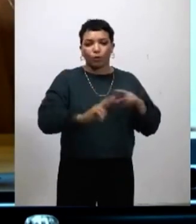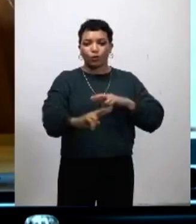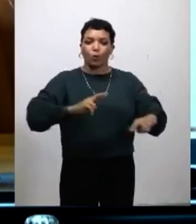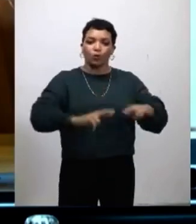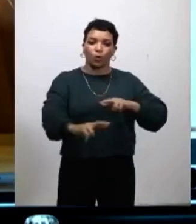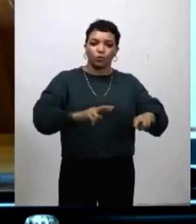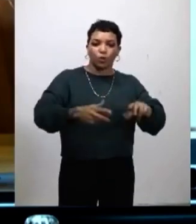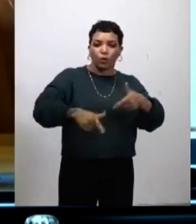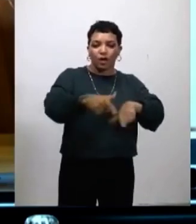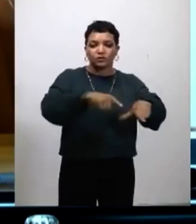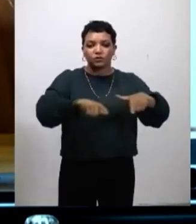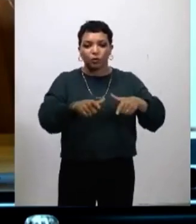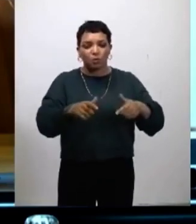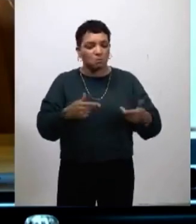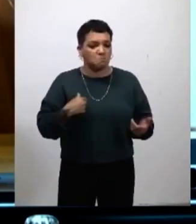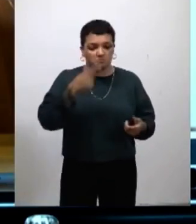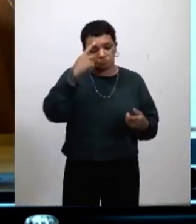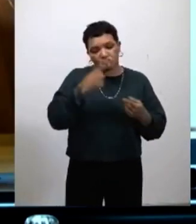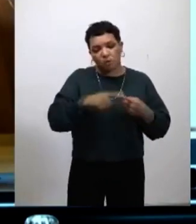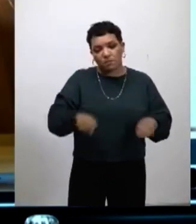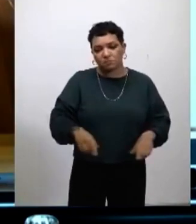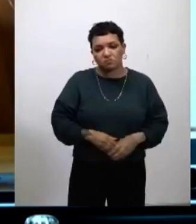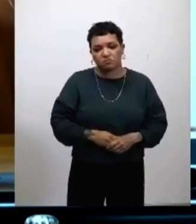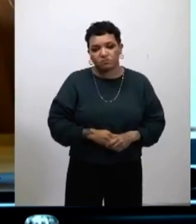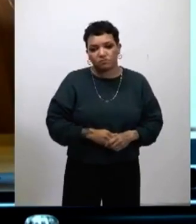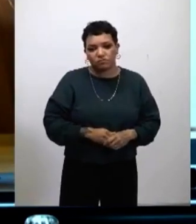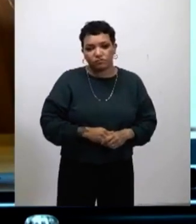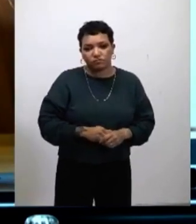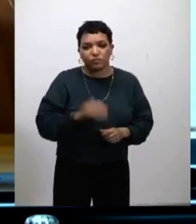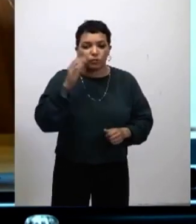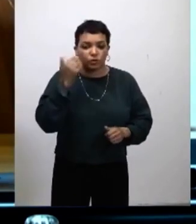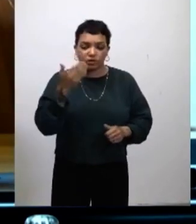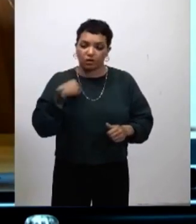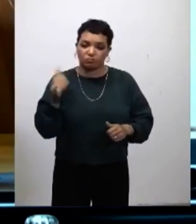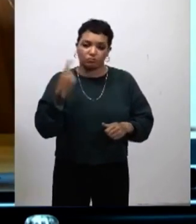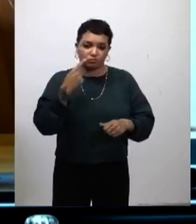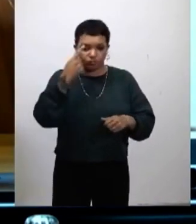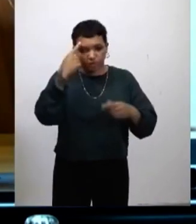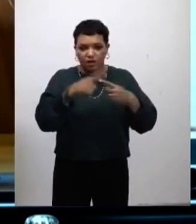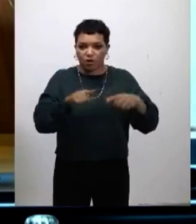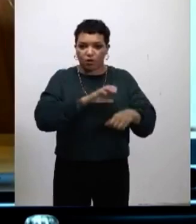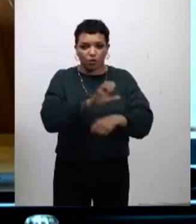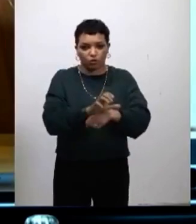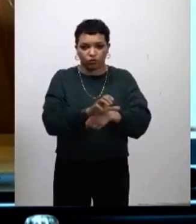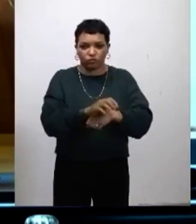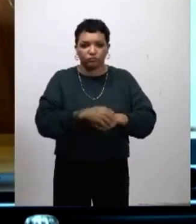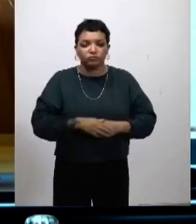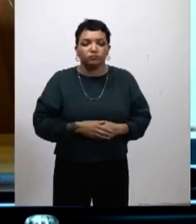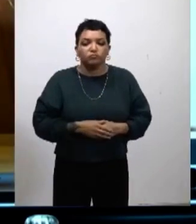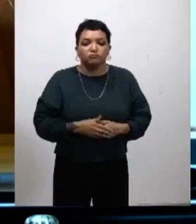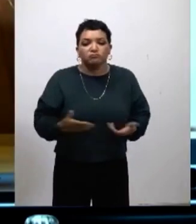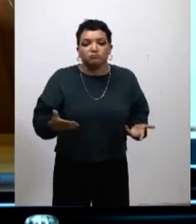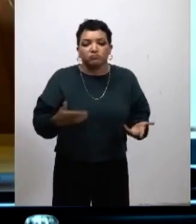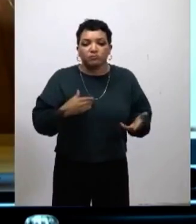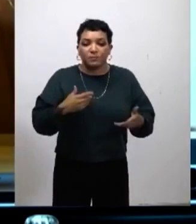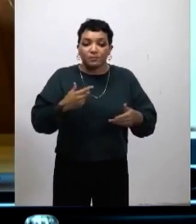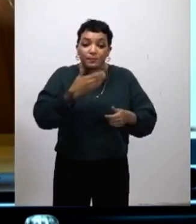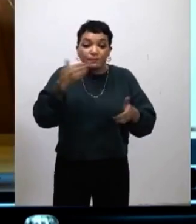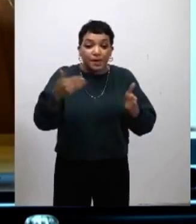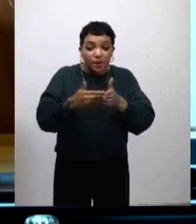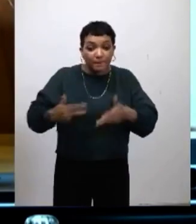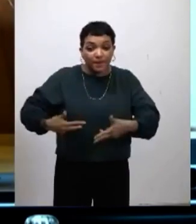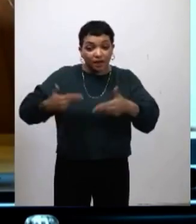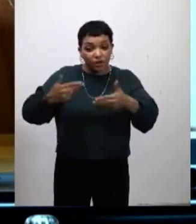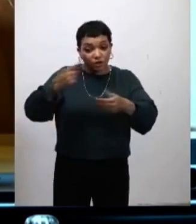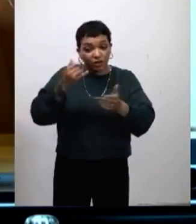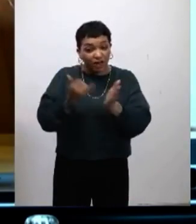logements sur le marché. Et c'est la raison pour laquelle nous voterons contre cette délibération. Nous ne pensons pas que la période est la mieux choisie par ailleurs pour augmenter